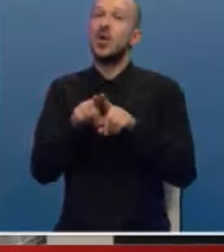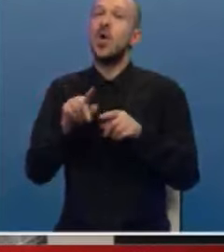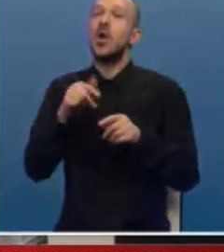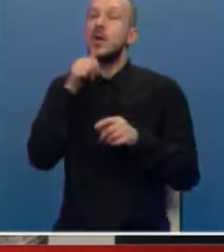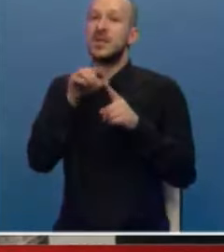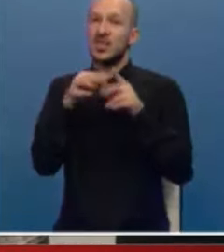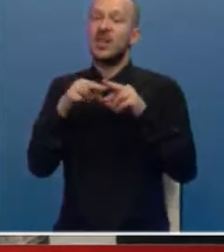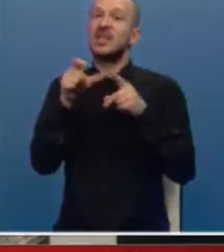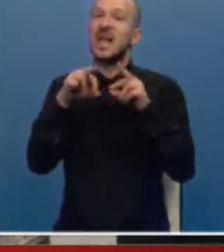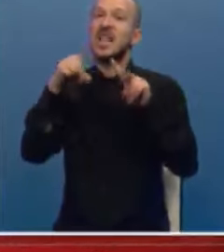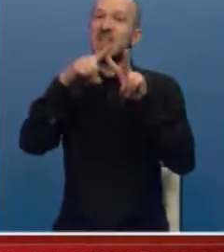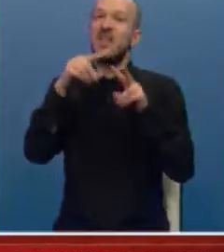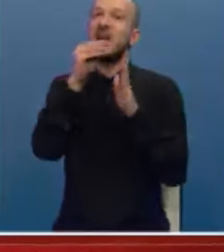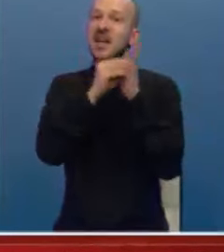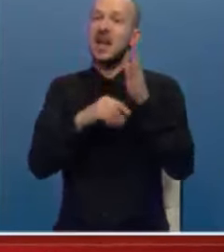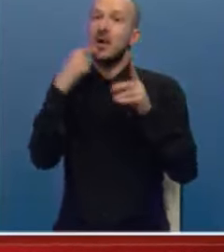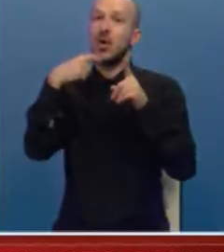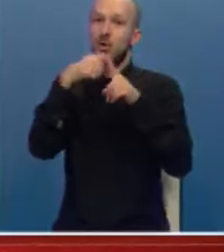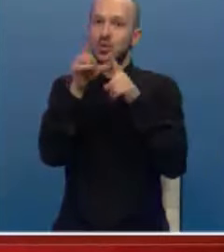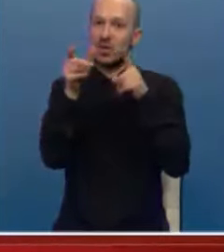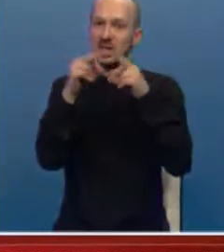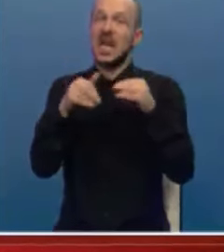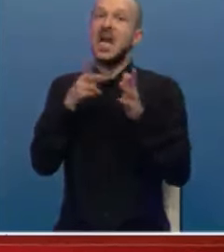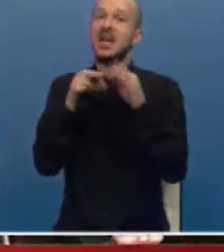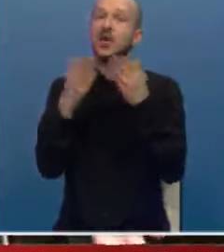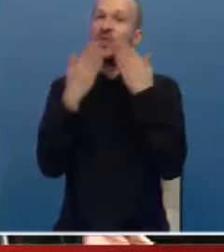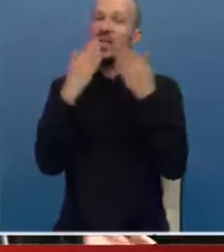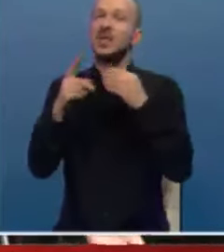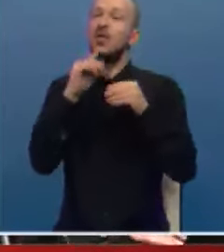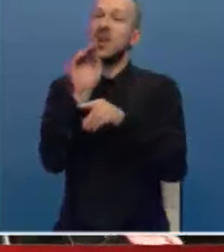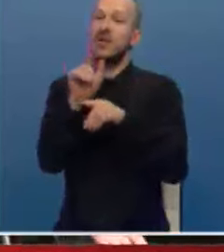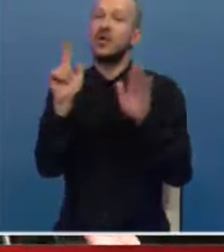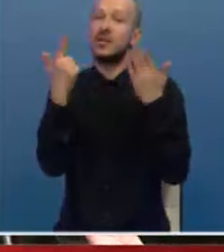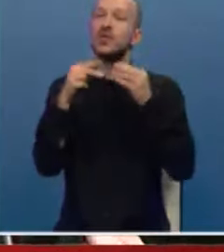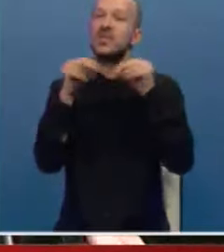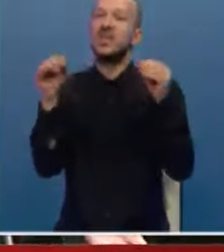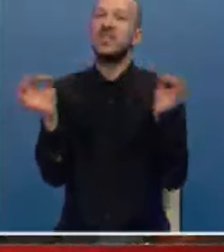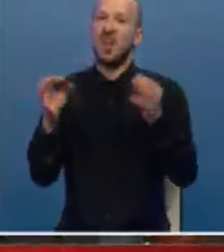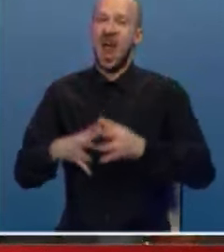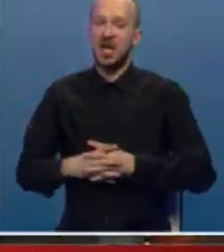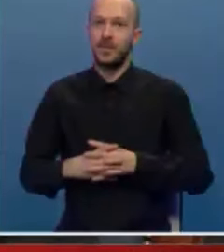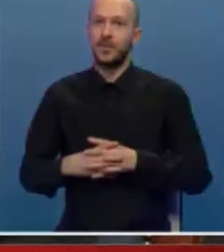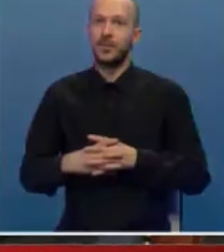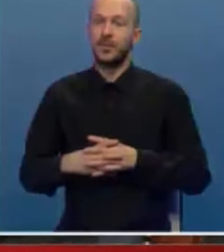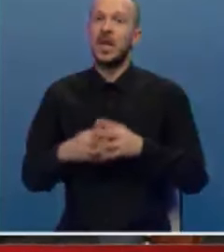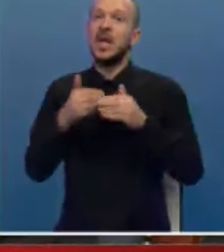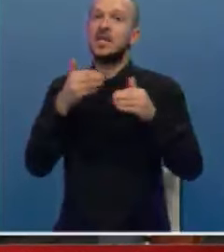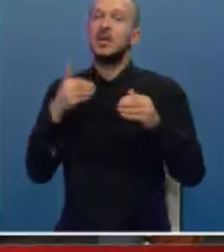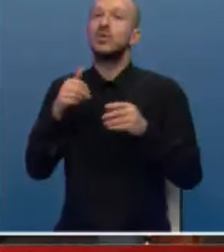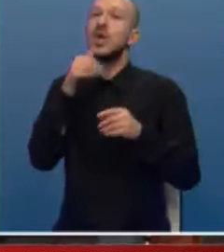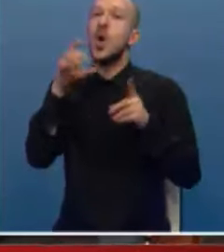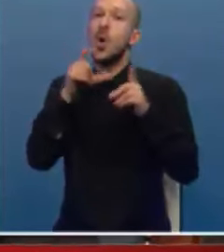prostaštva sa TV kanala, istakao je Kusturica na konferenciji koju je najavio 17. izdanje festivala. Izmaknuti od breve,